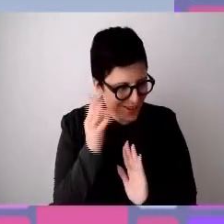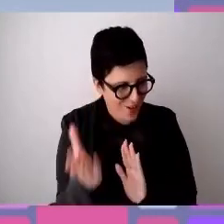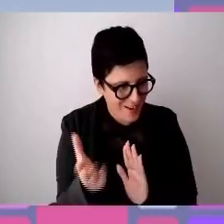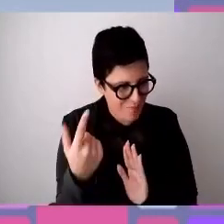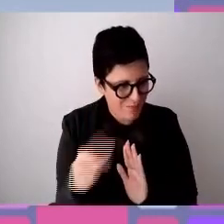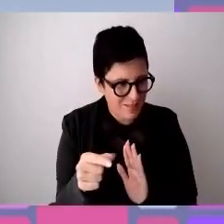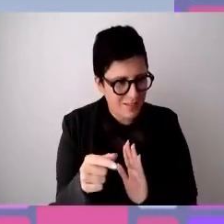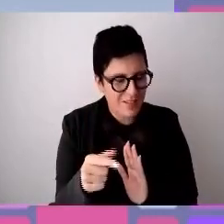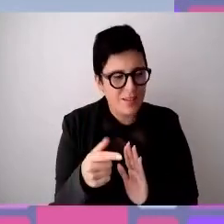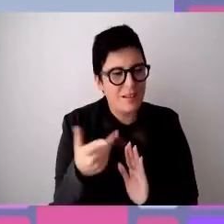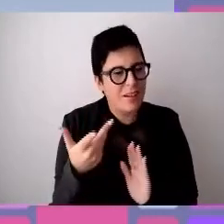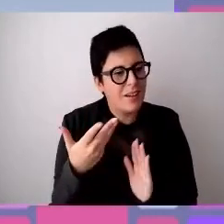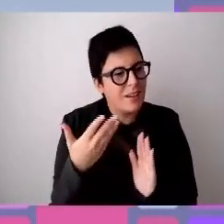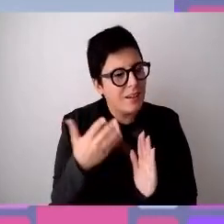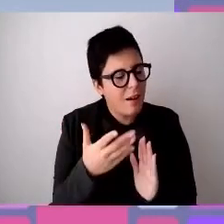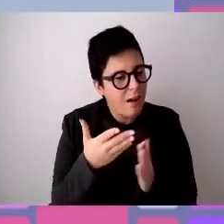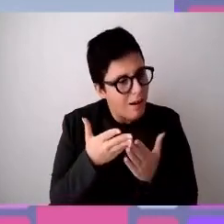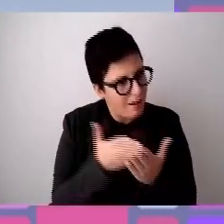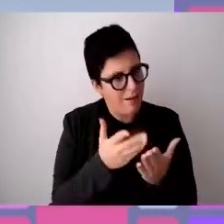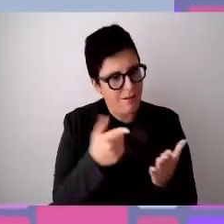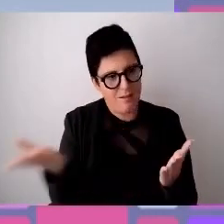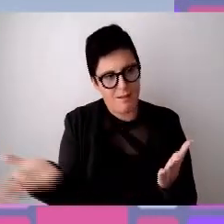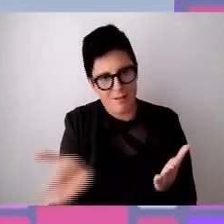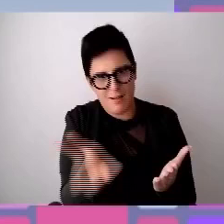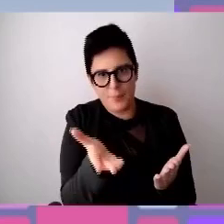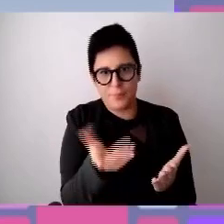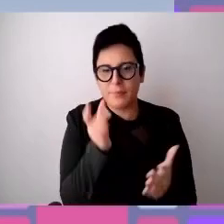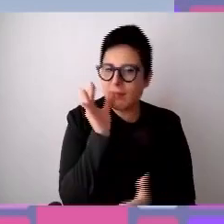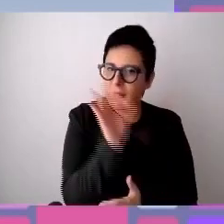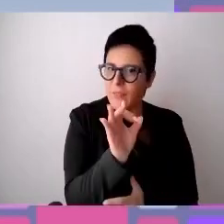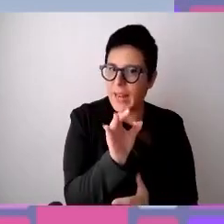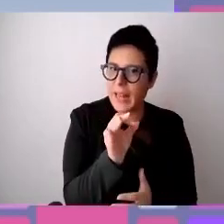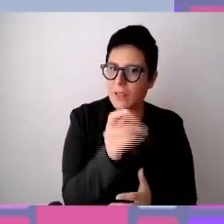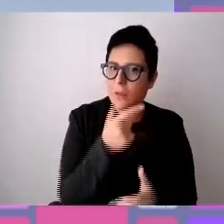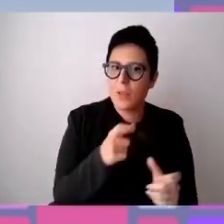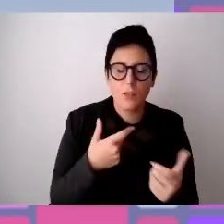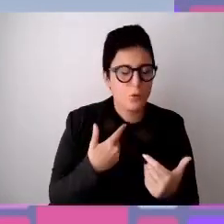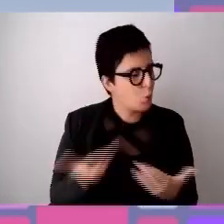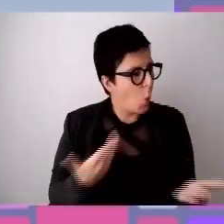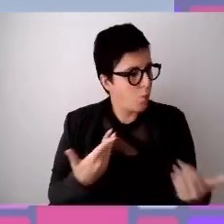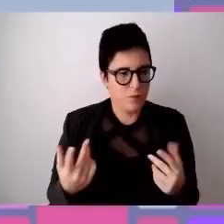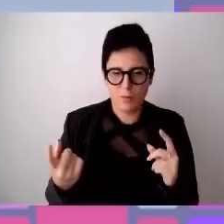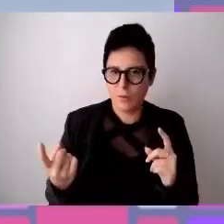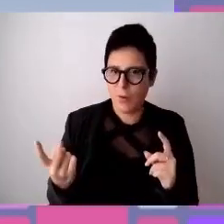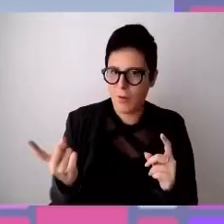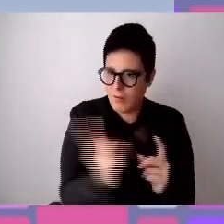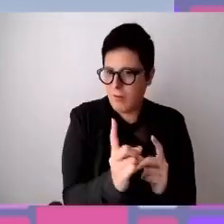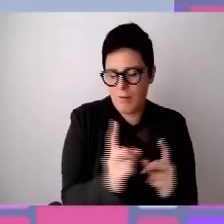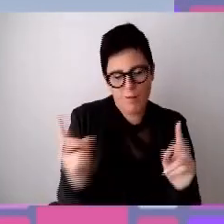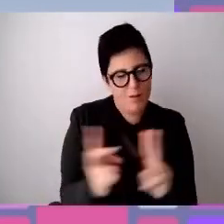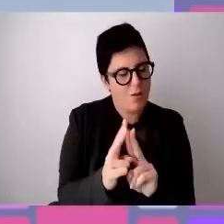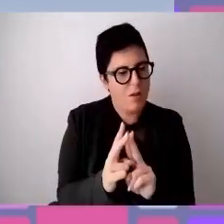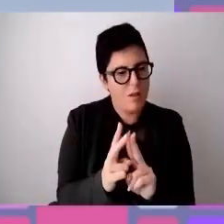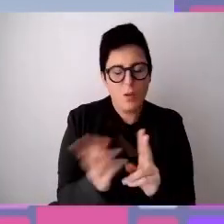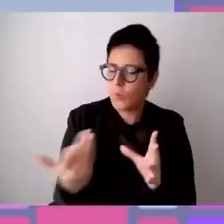raccontai questa persona in una maniera tale che il referente del personale la volle subito incontrare e la portò subito a bordo quindi casi